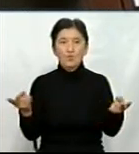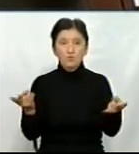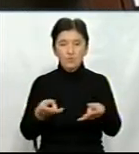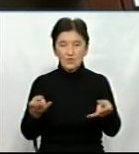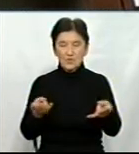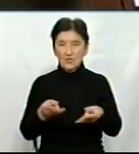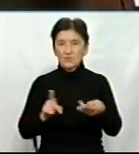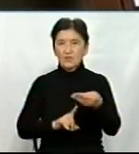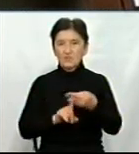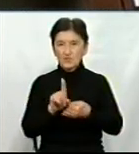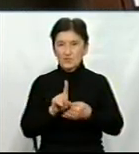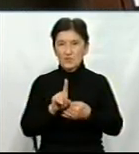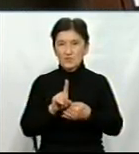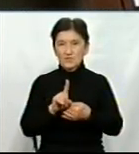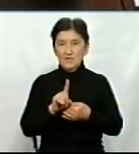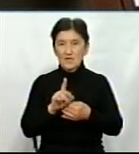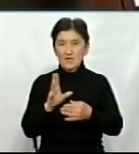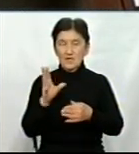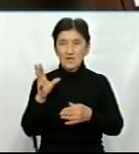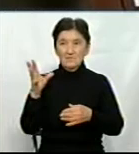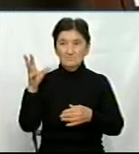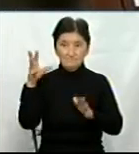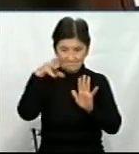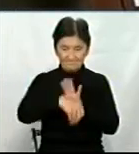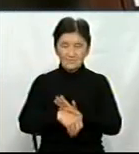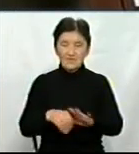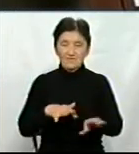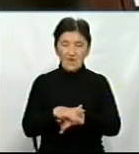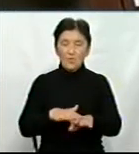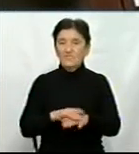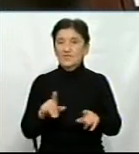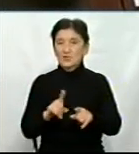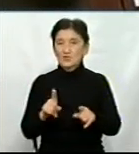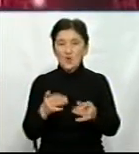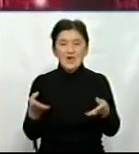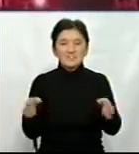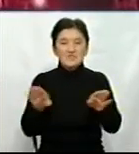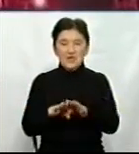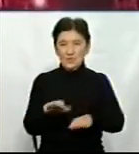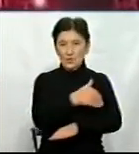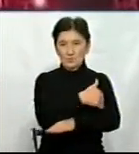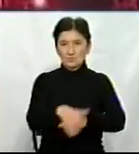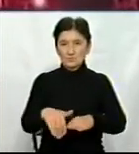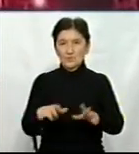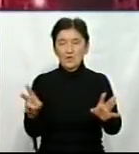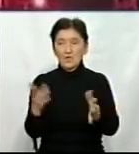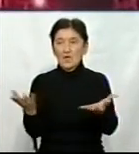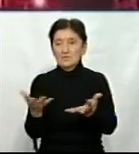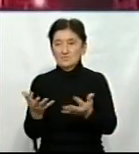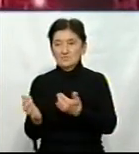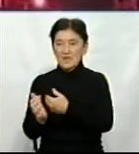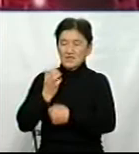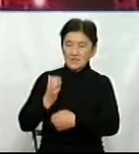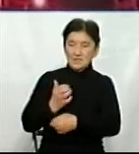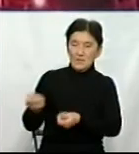починаємо враховувати, щоб мінімізувати це. Тому що захарюють кордони, не завезуть нам якісь доброго чи не завезуть нам посімати.